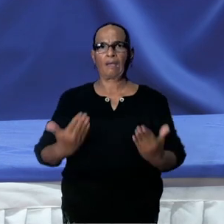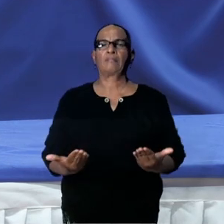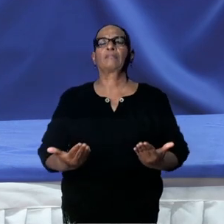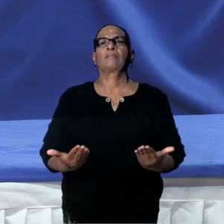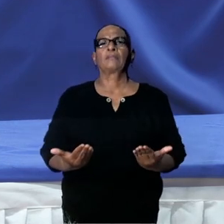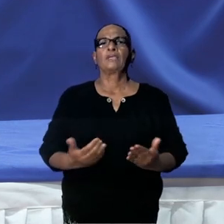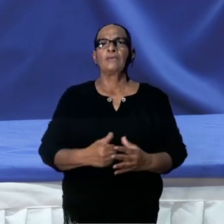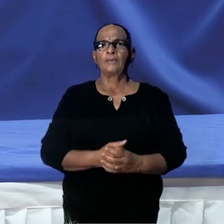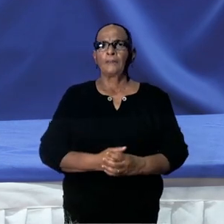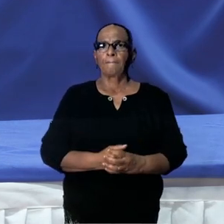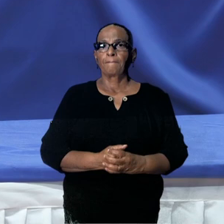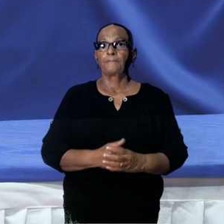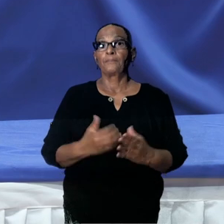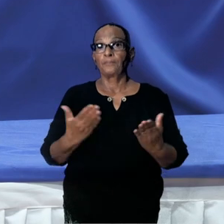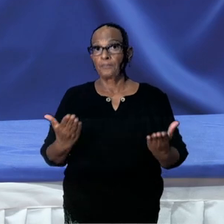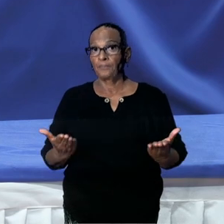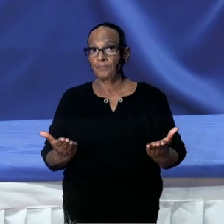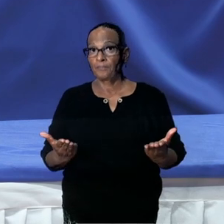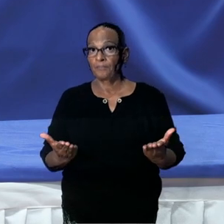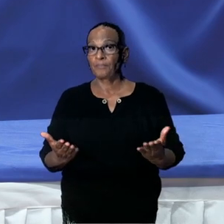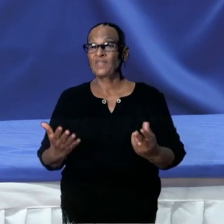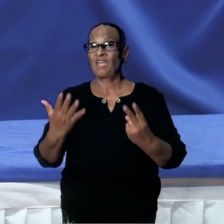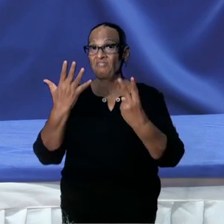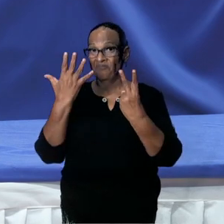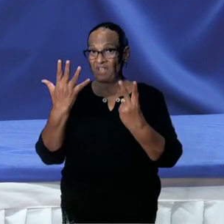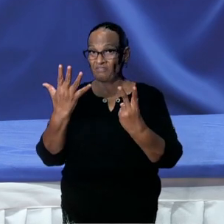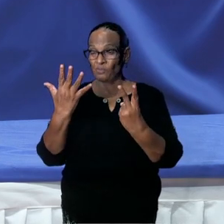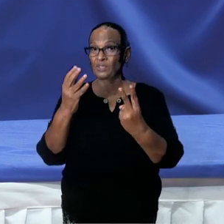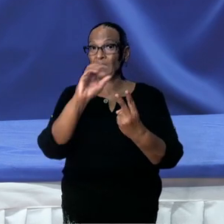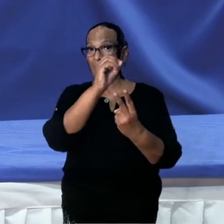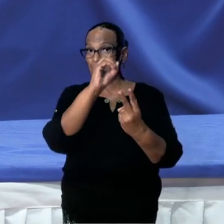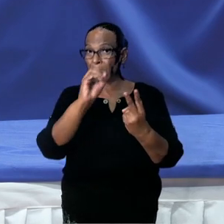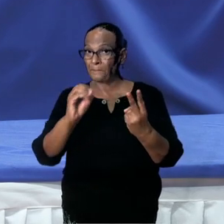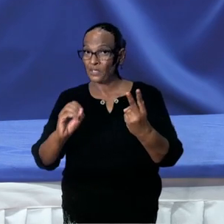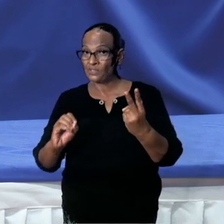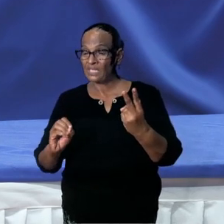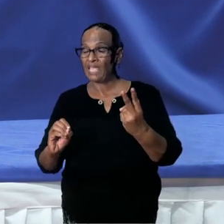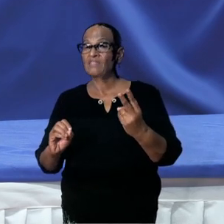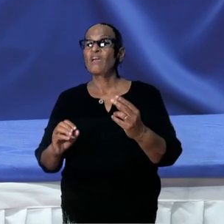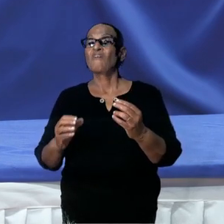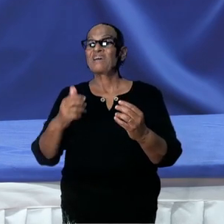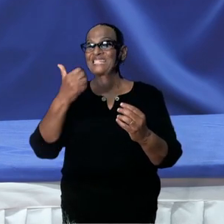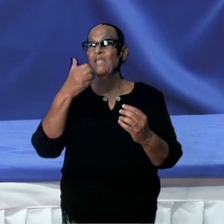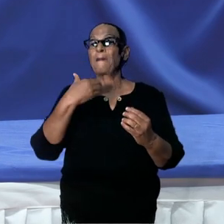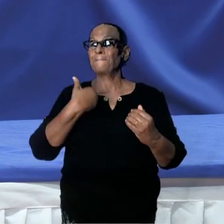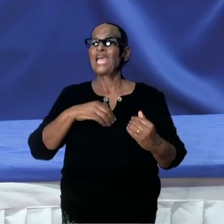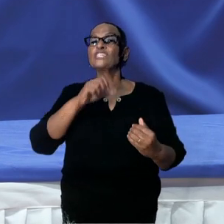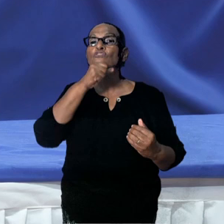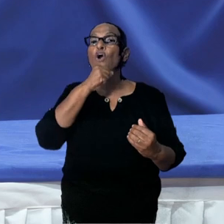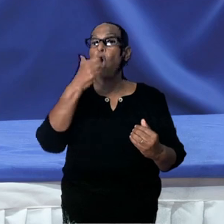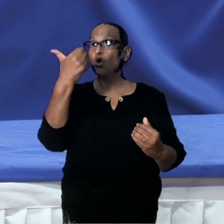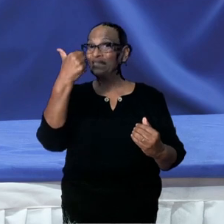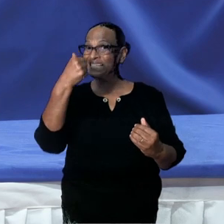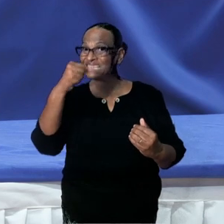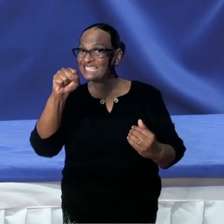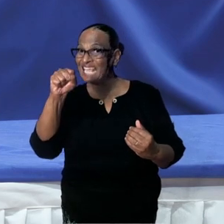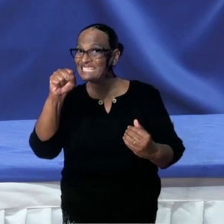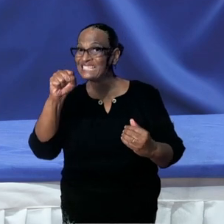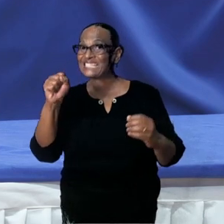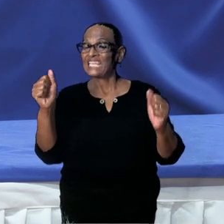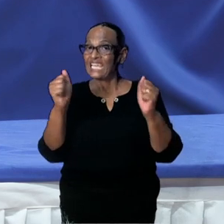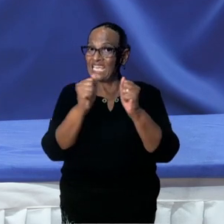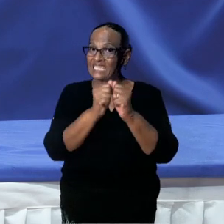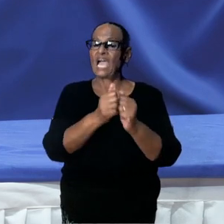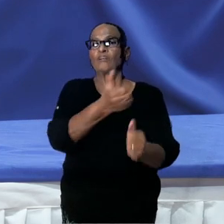En hier gaan we 25% van de 60-plussers vaccineren. Onze 60